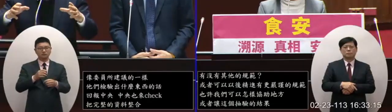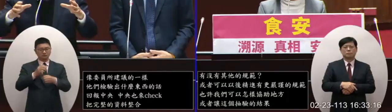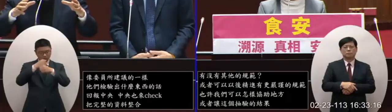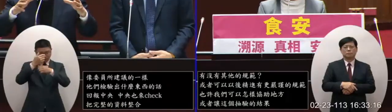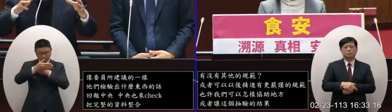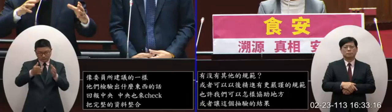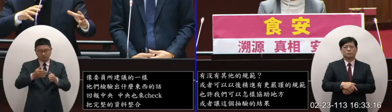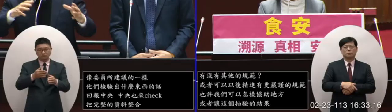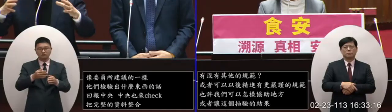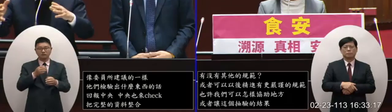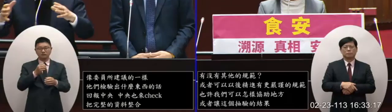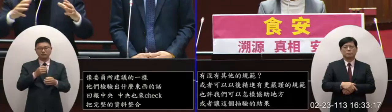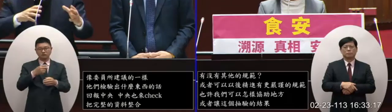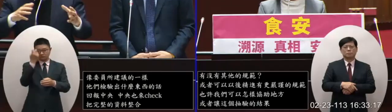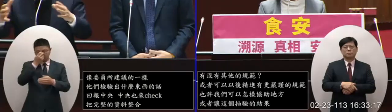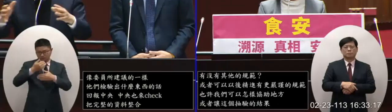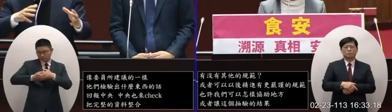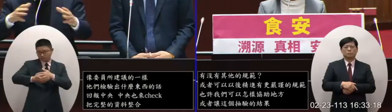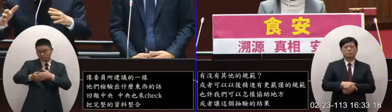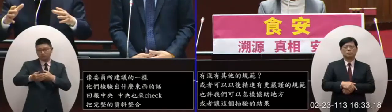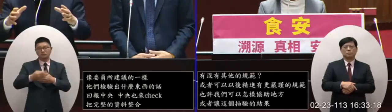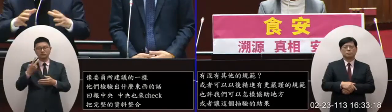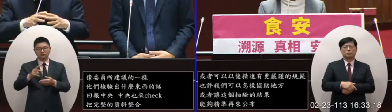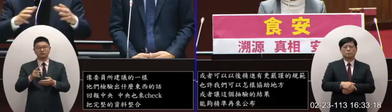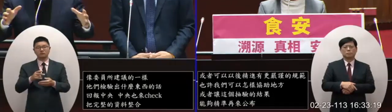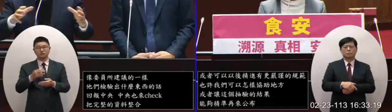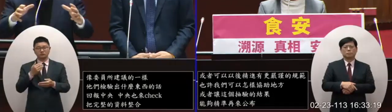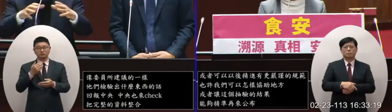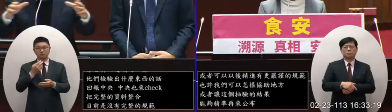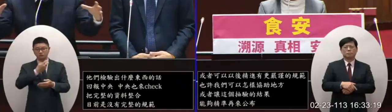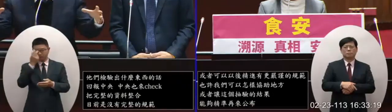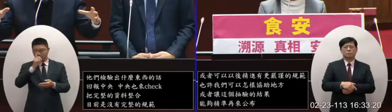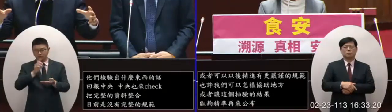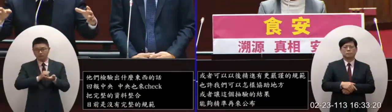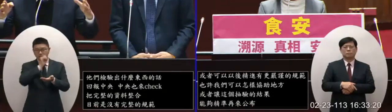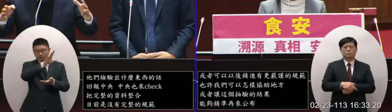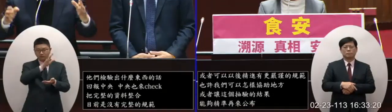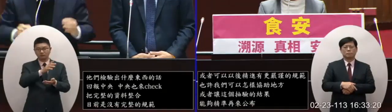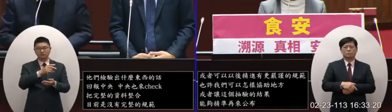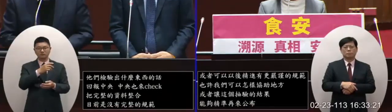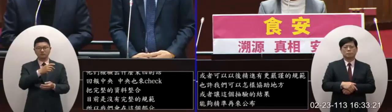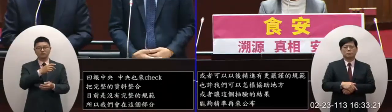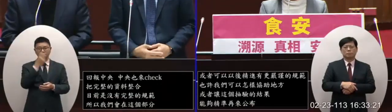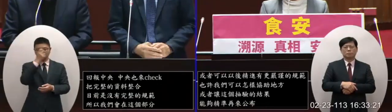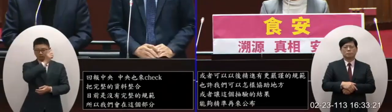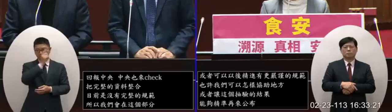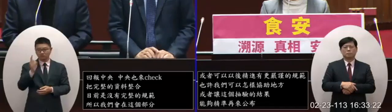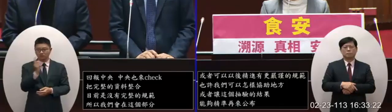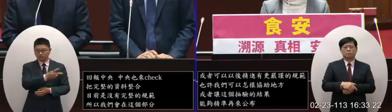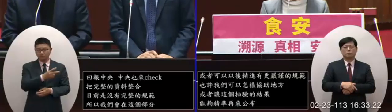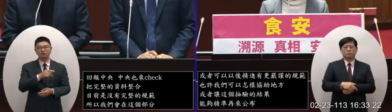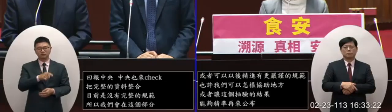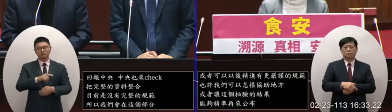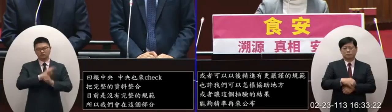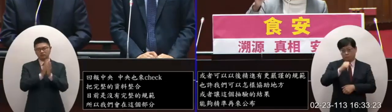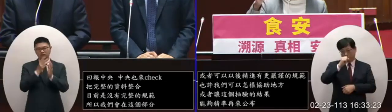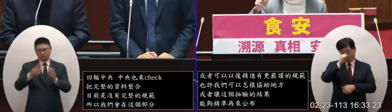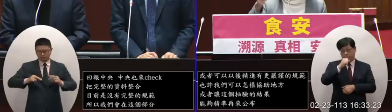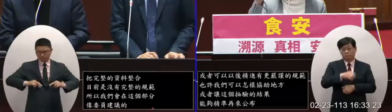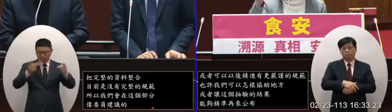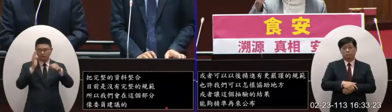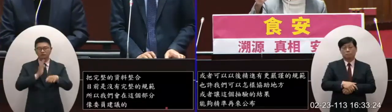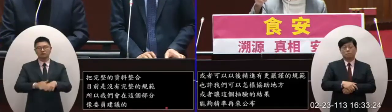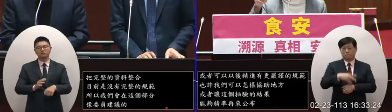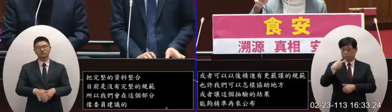則還有那個通報然後來複驗這個部分我們會再來精進好那